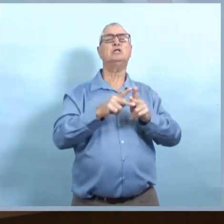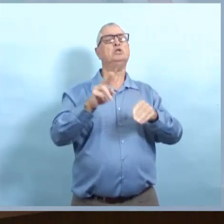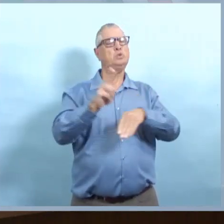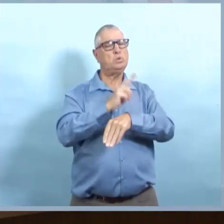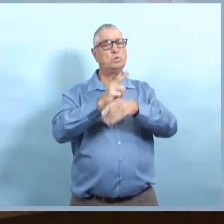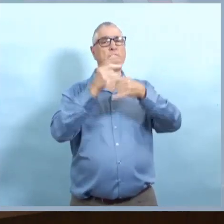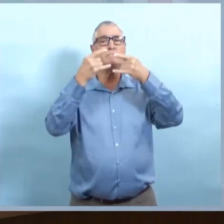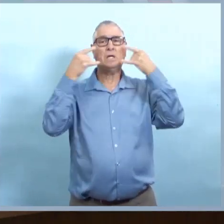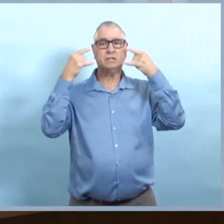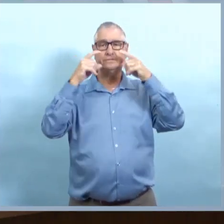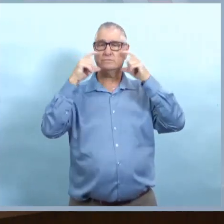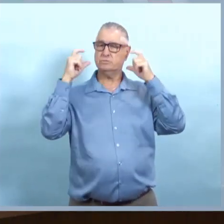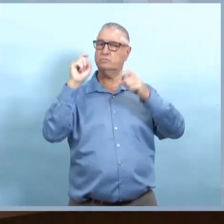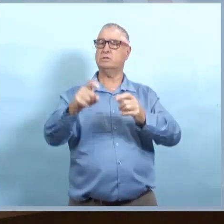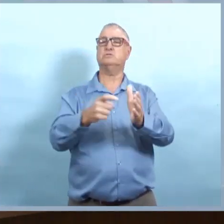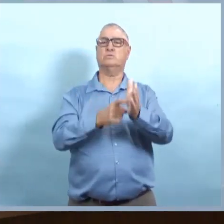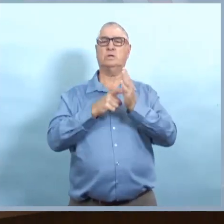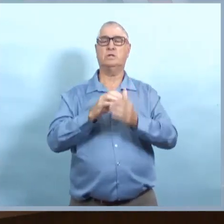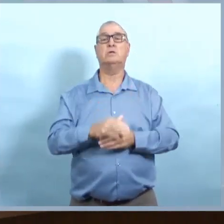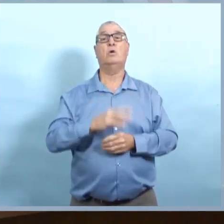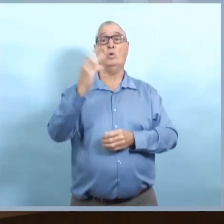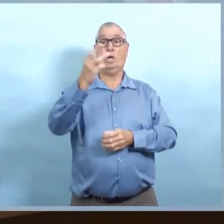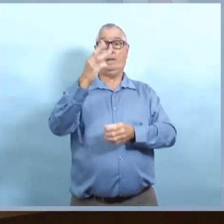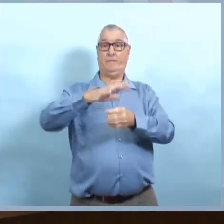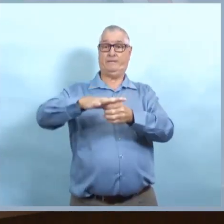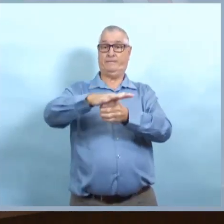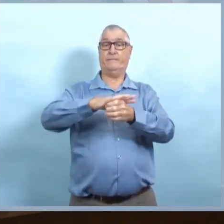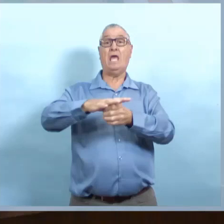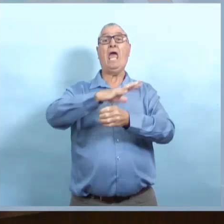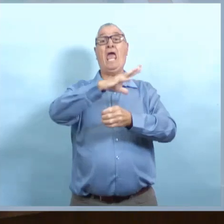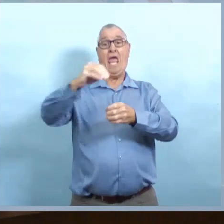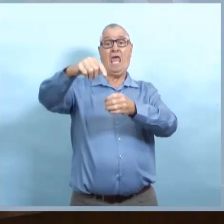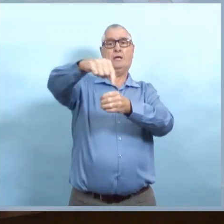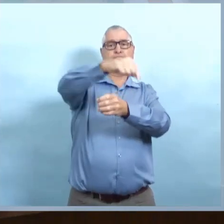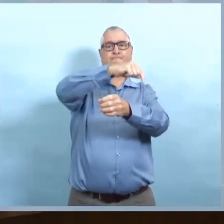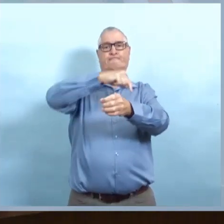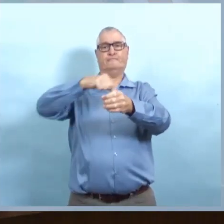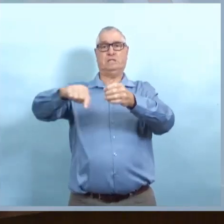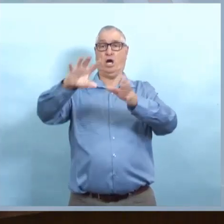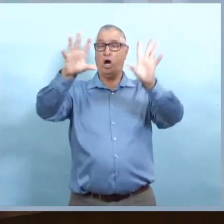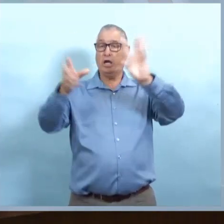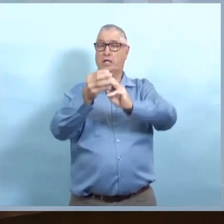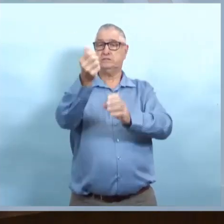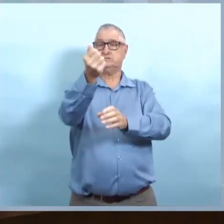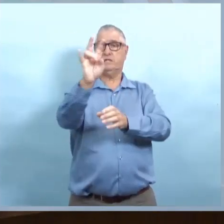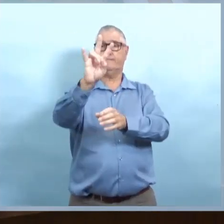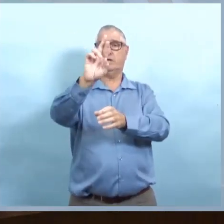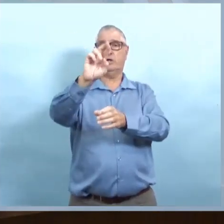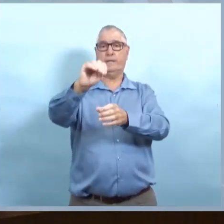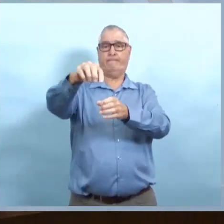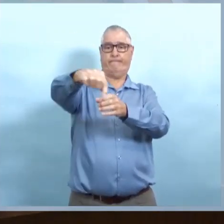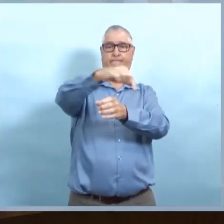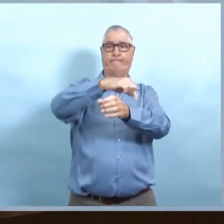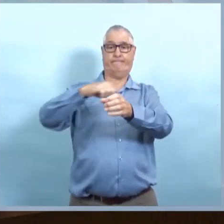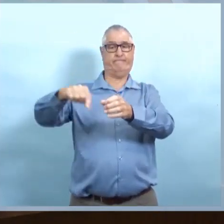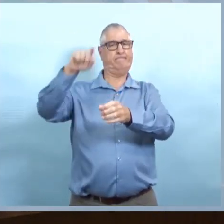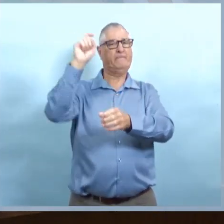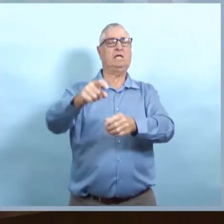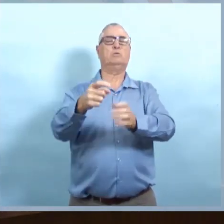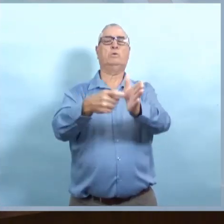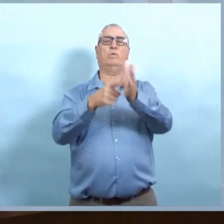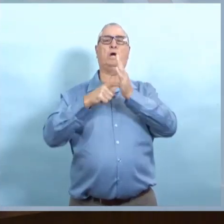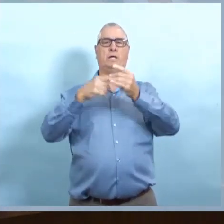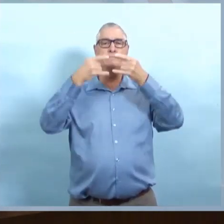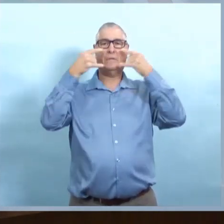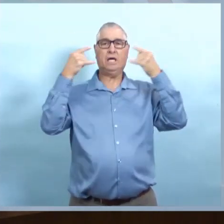essayer de maintenir l'éloignement physique lorsque possible et porter un masque lorsqu'on est à l'intérieur et certainement à Winnipeg.